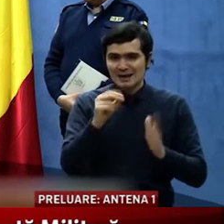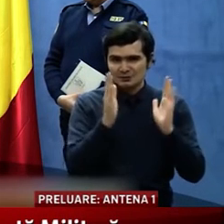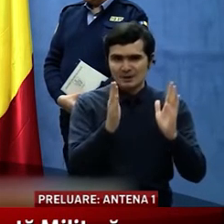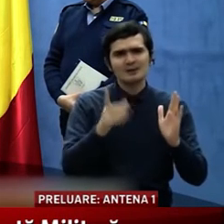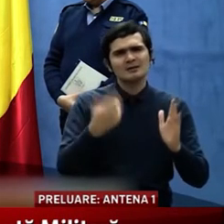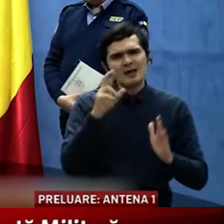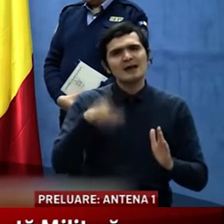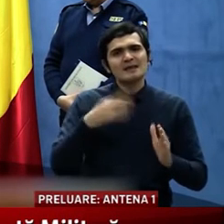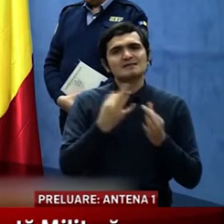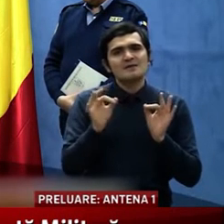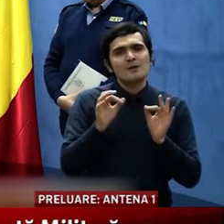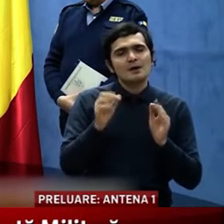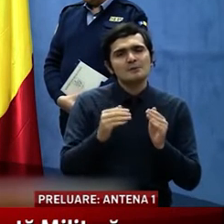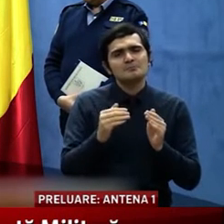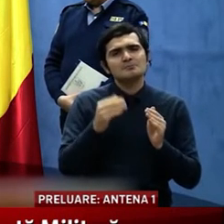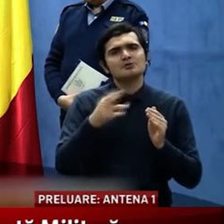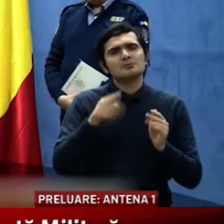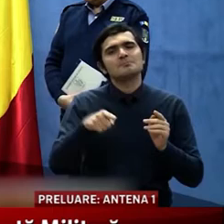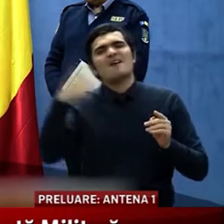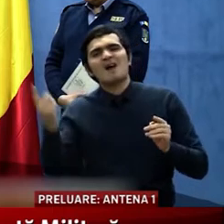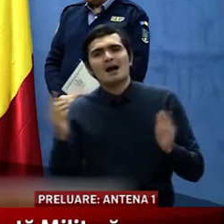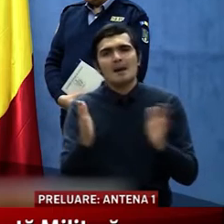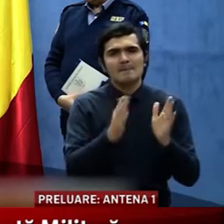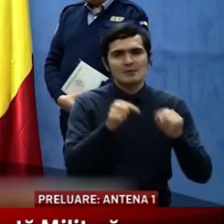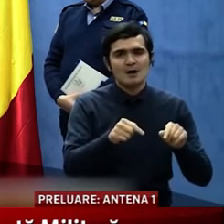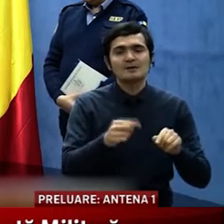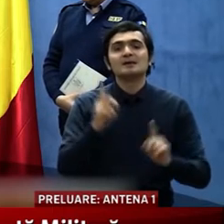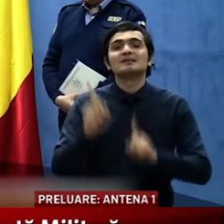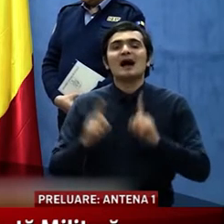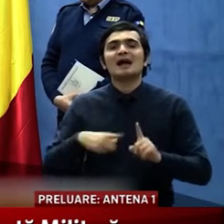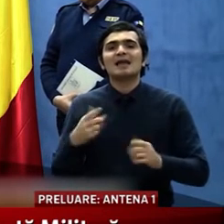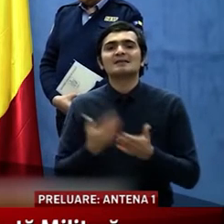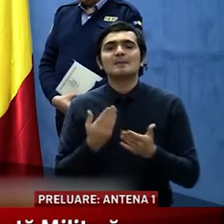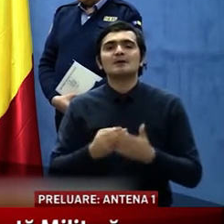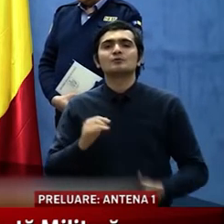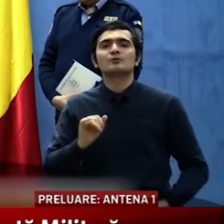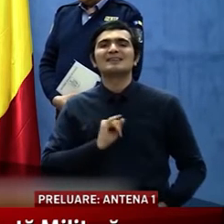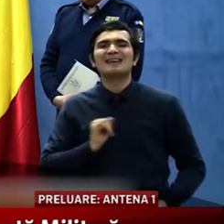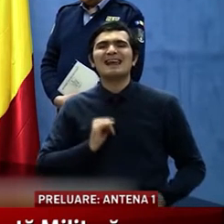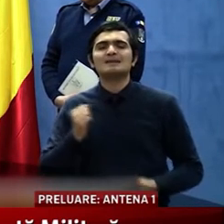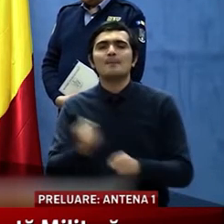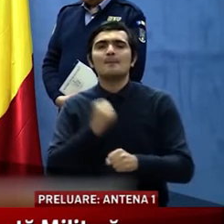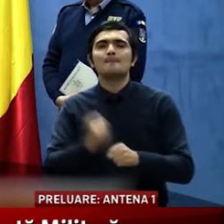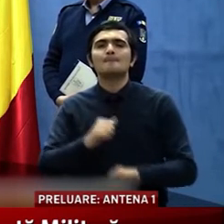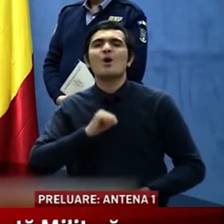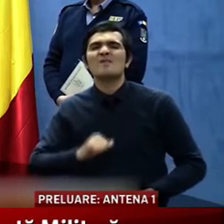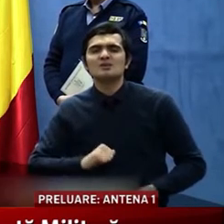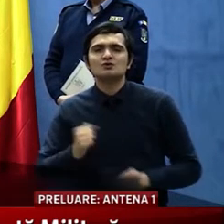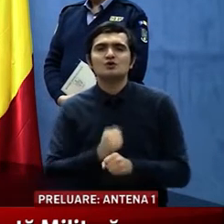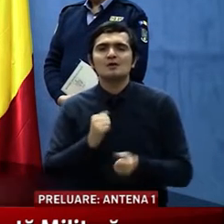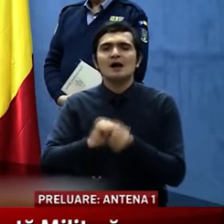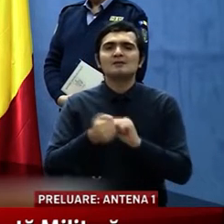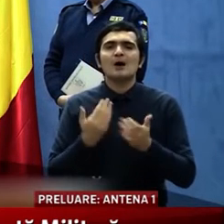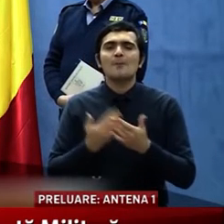acest lucru se face în interes profesional ori pentru realizarea de activități